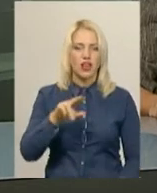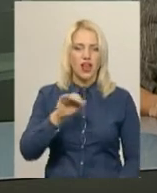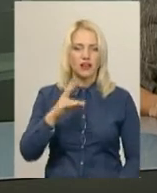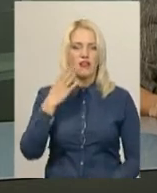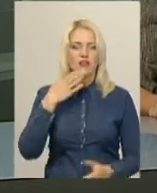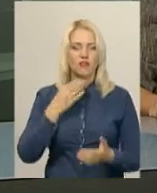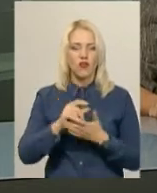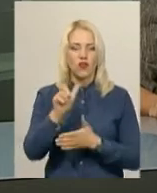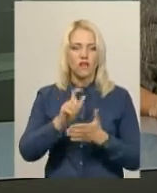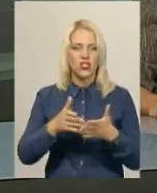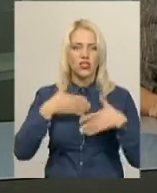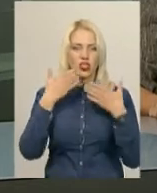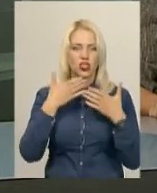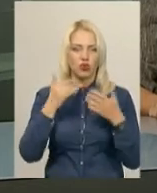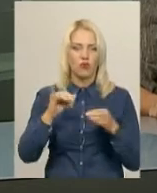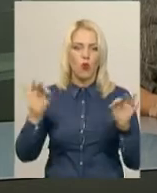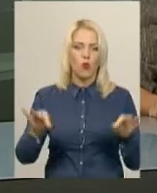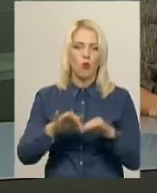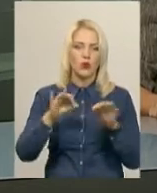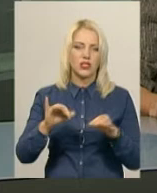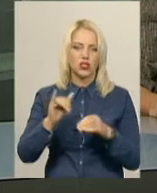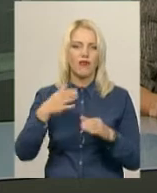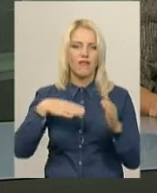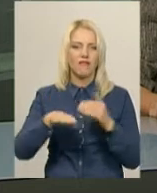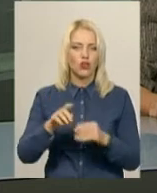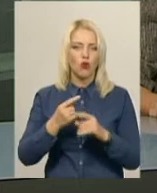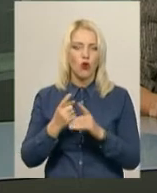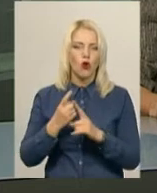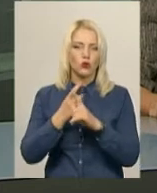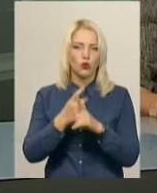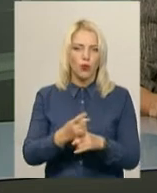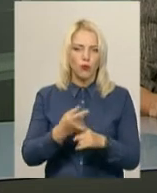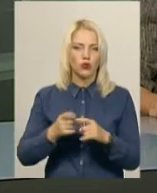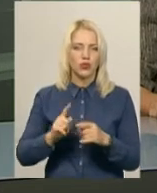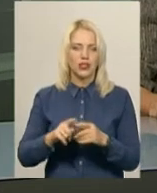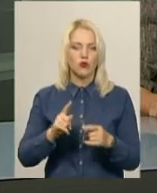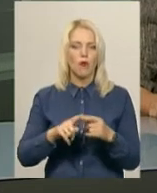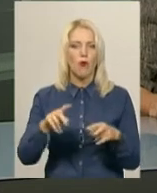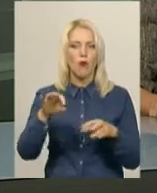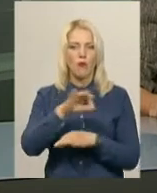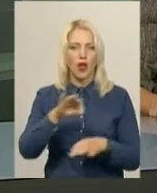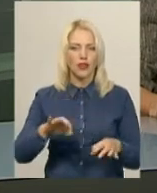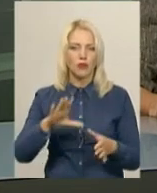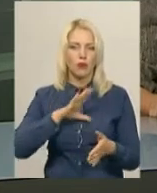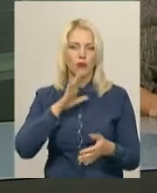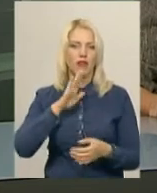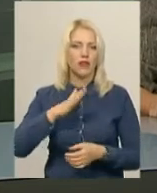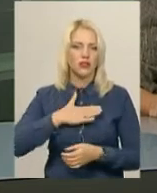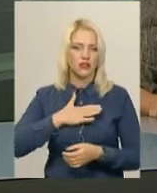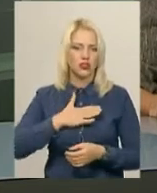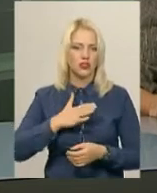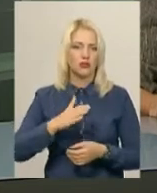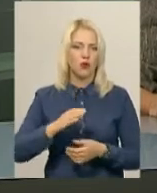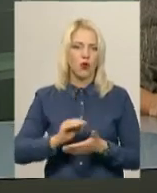вірші він зачитував у музичному та відеосупроводах. На прем'єрі мультидисциплінарного проєкту розділові побувала Анастасія